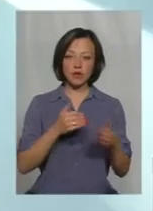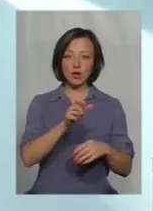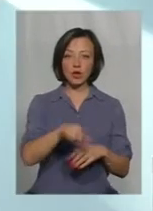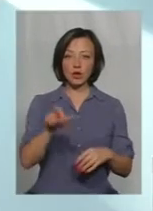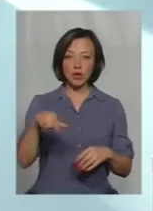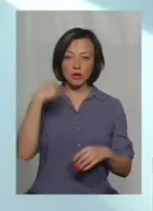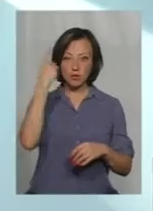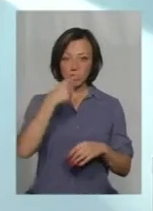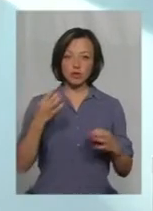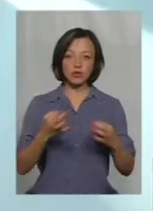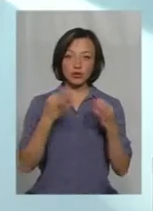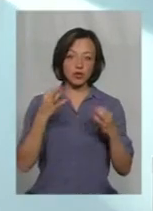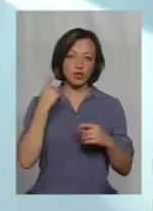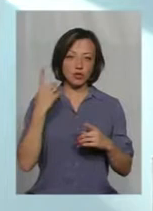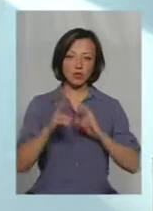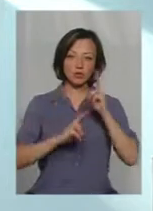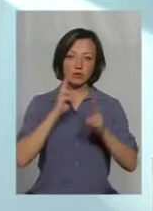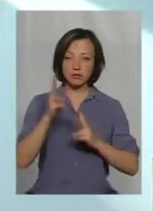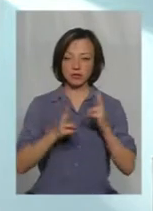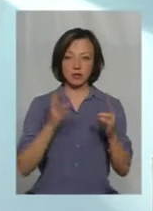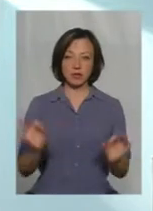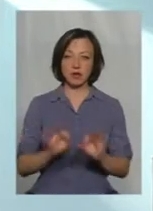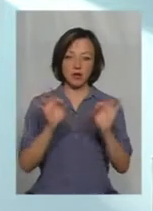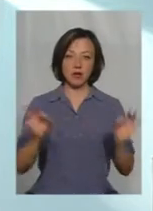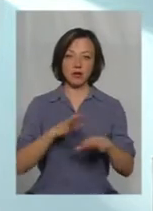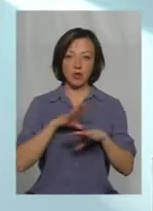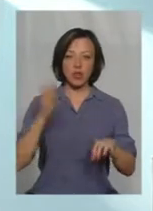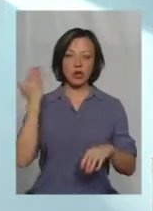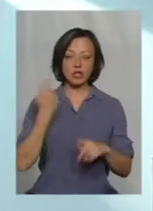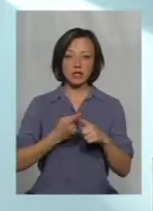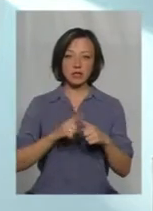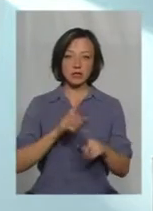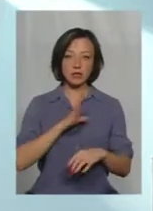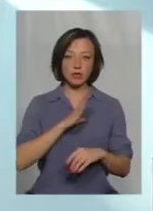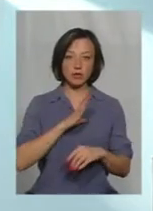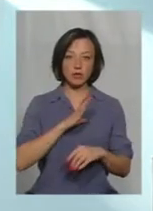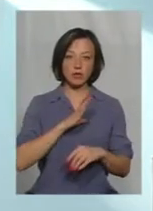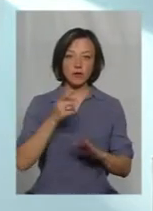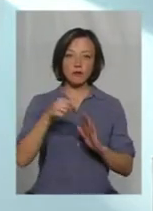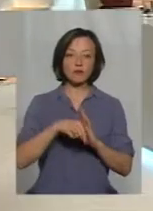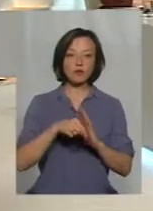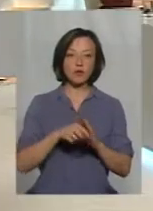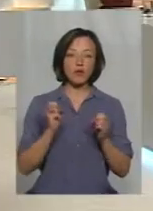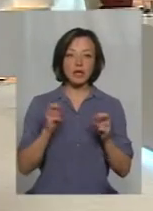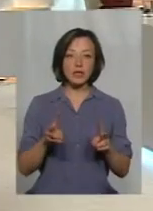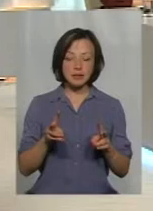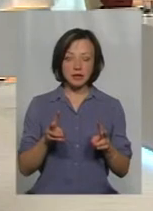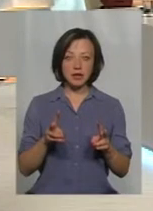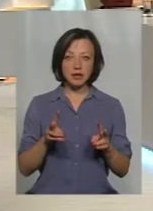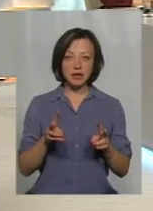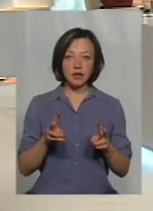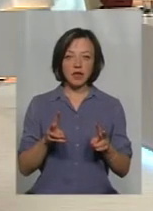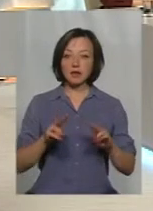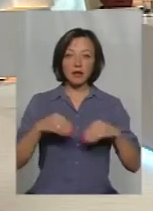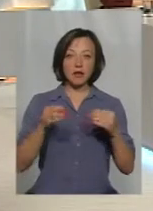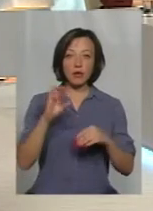особисто ми не чули нарікань, ми не чули претензій. А раніше це було в чому ризик, тому що не